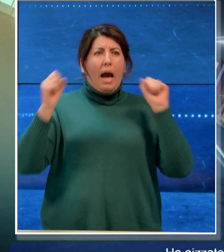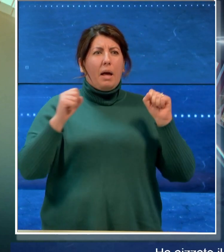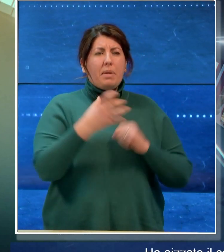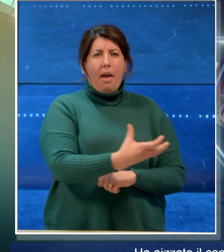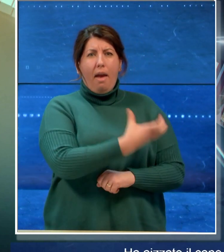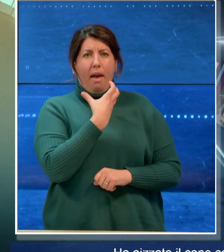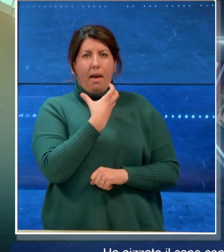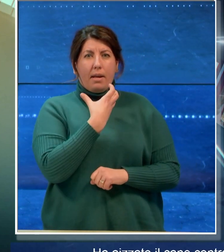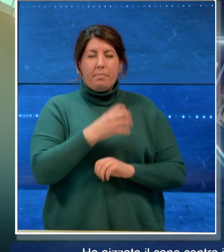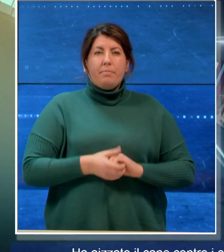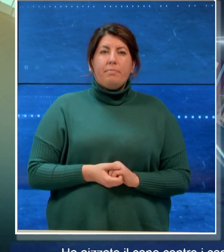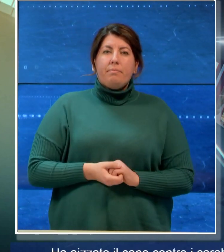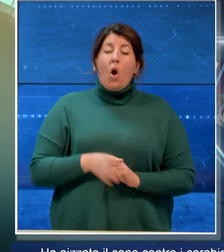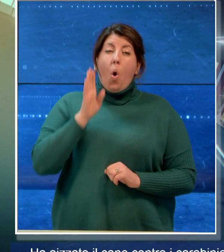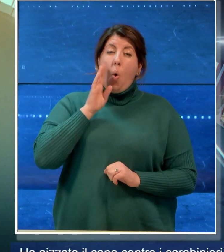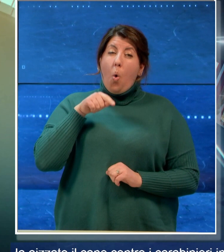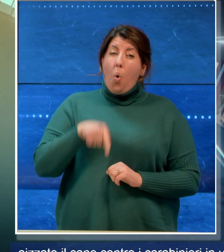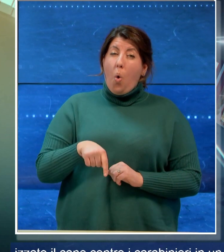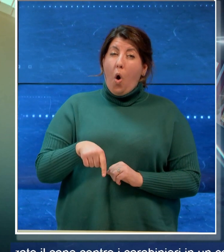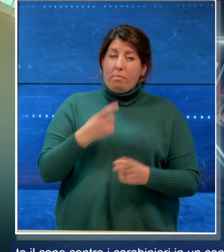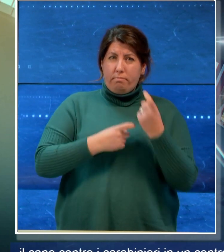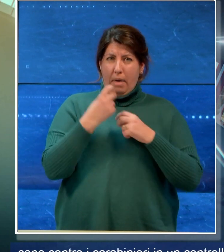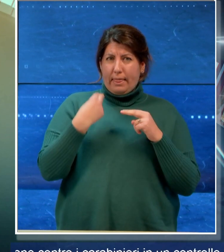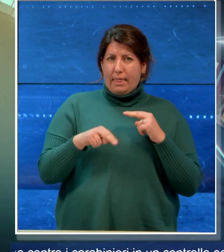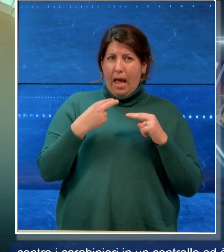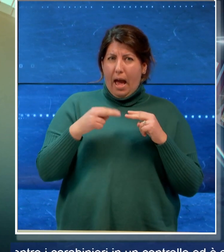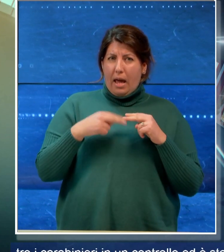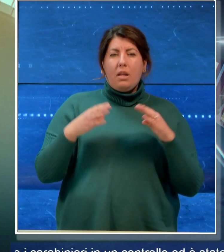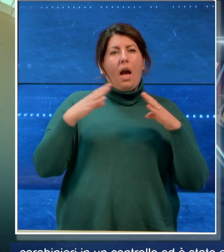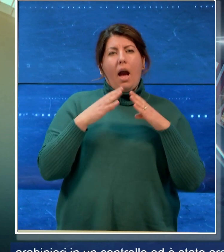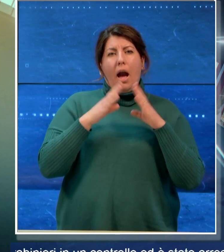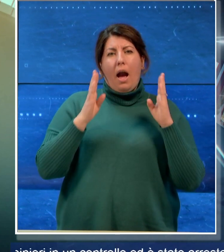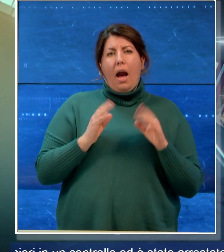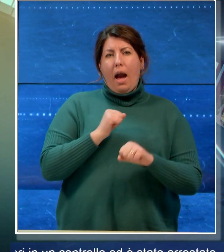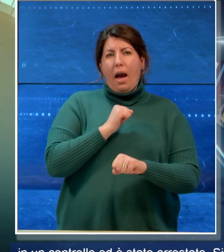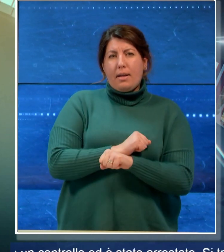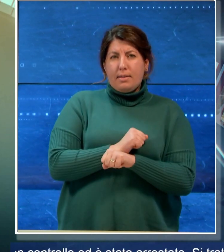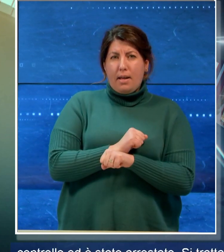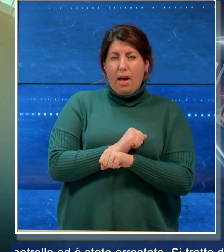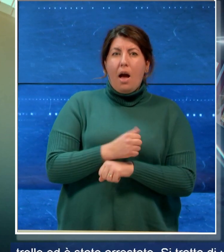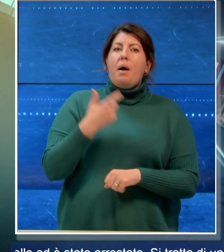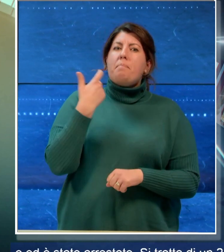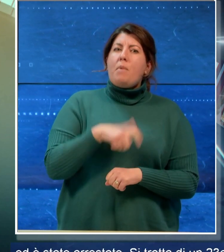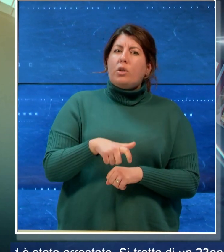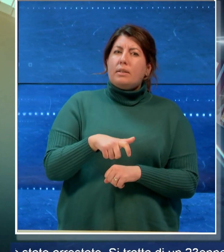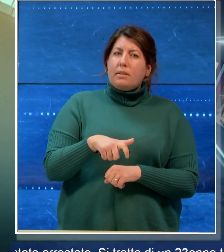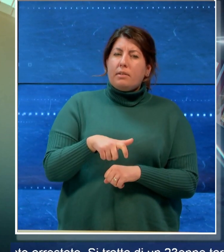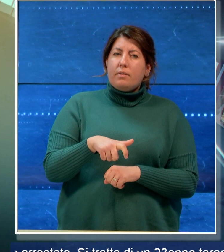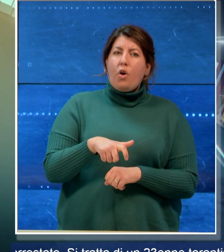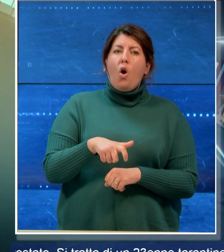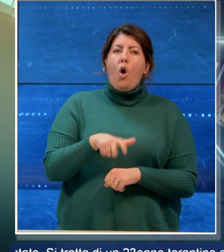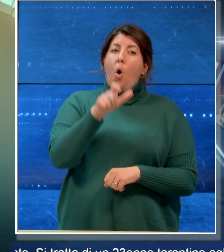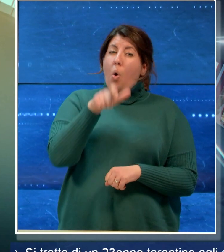si tratta di un 23enne tarantino agli arresti domiciliari perché ritenuto